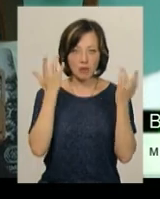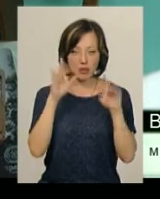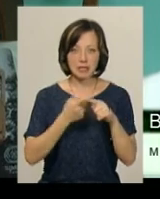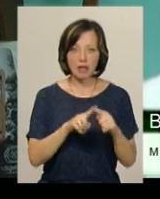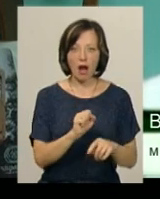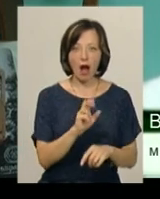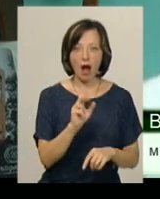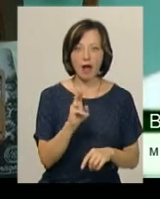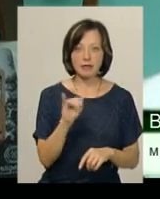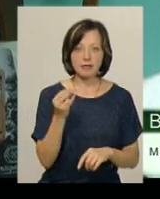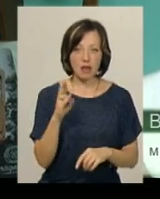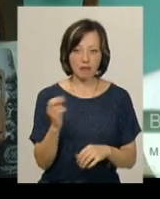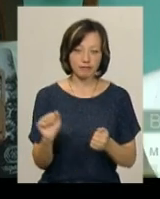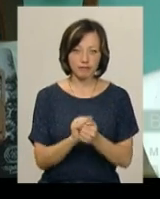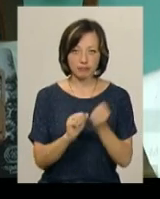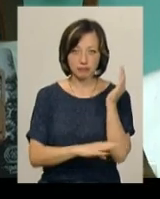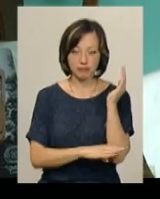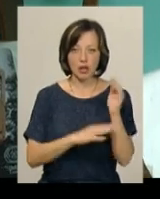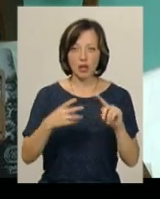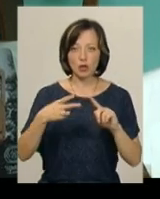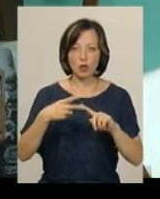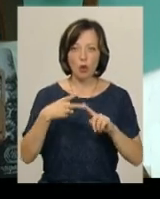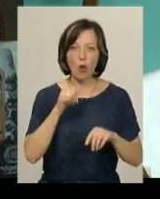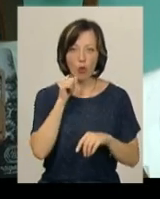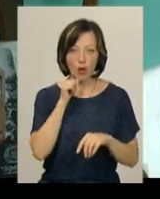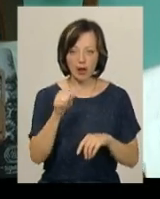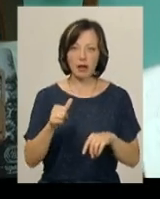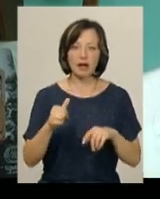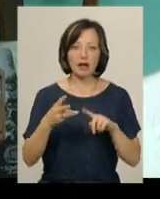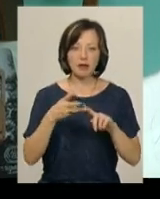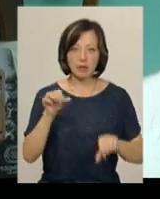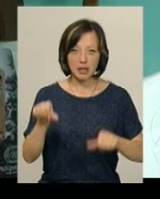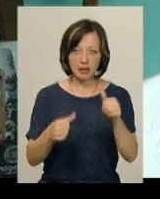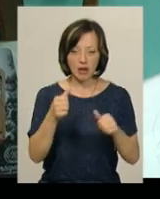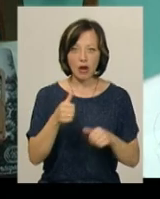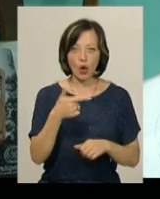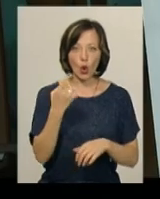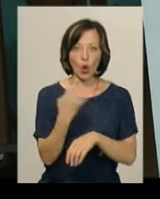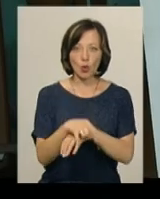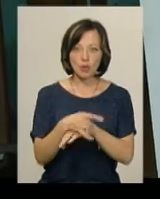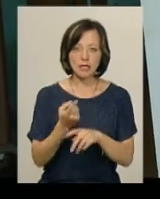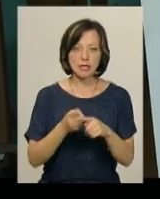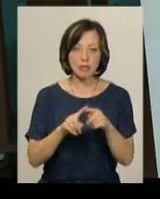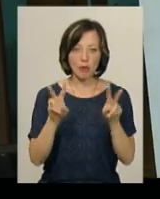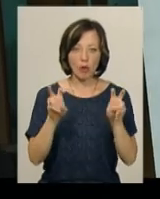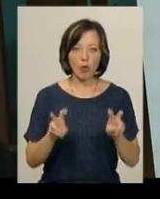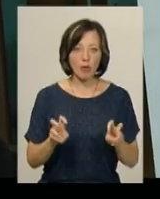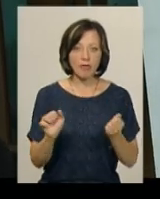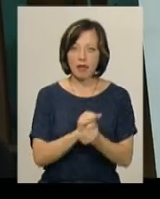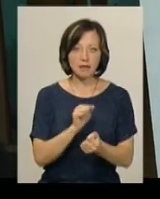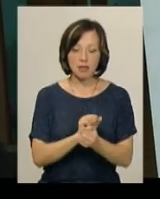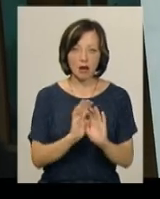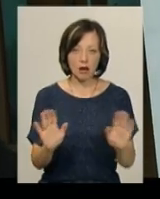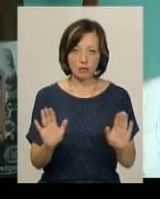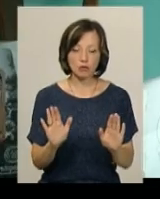акація внизу, далі йде оріг і там, де йде різьба, там йде дика грушка. Ці породи не всихаються.